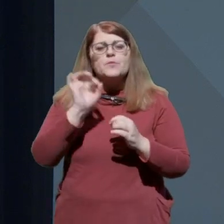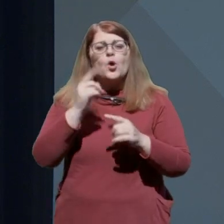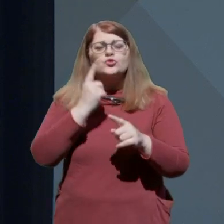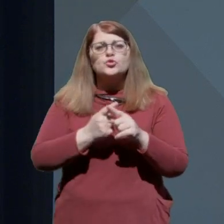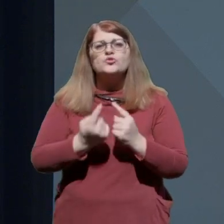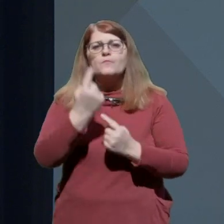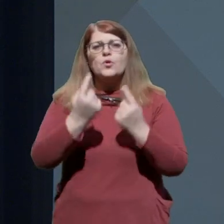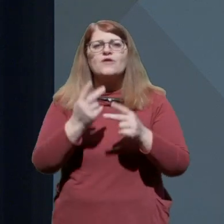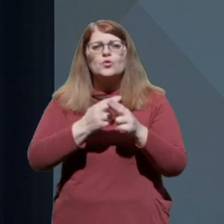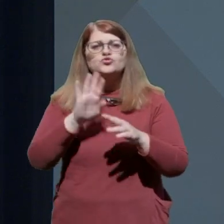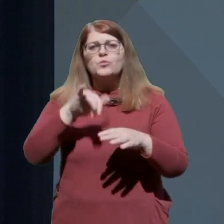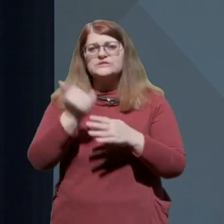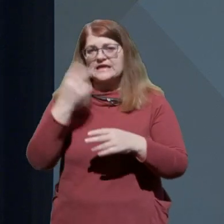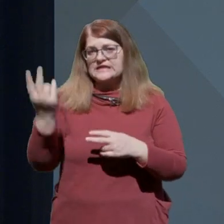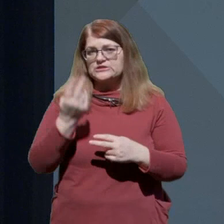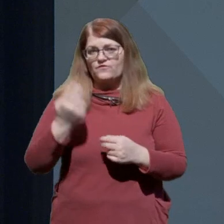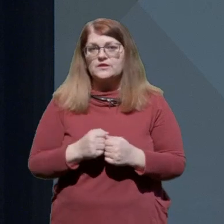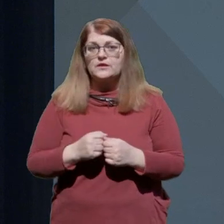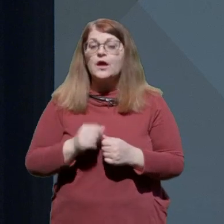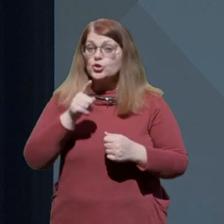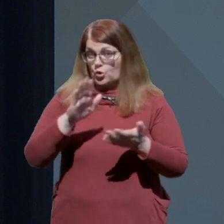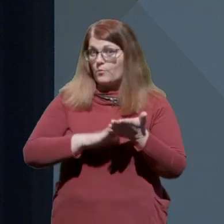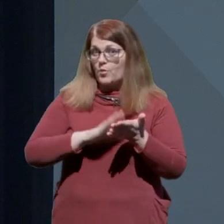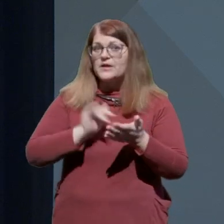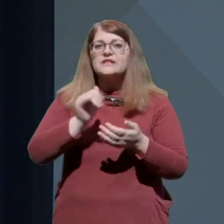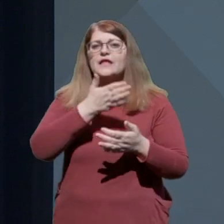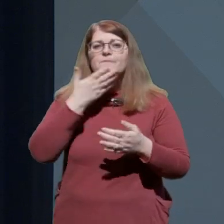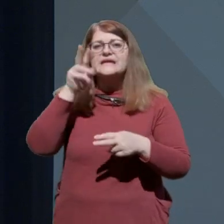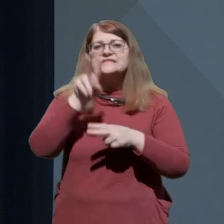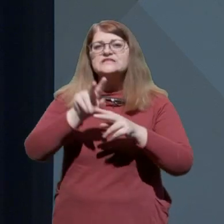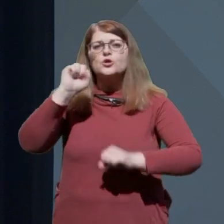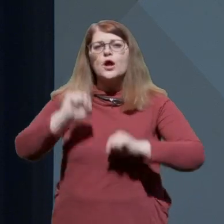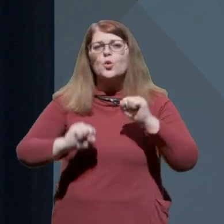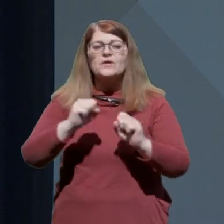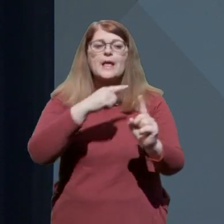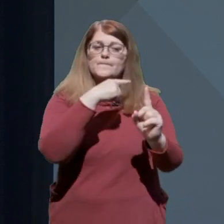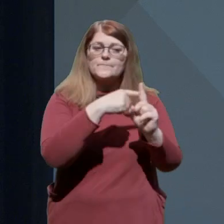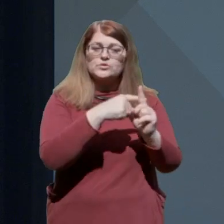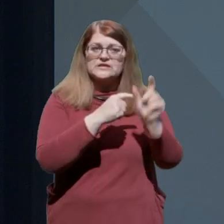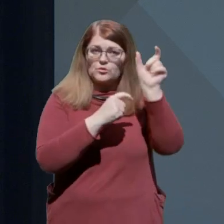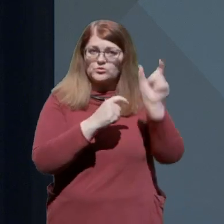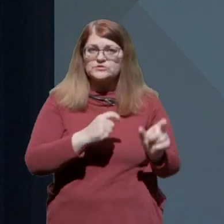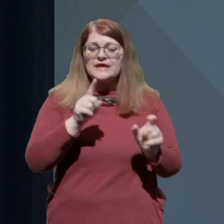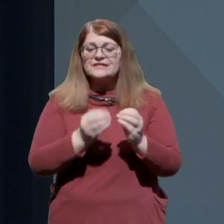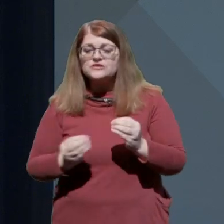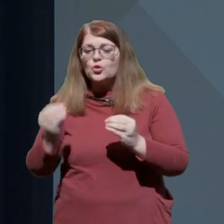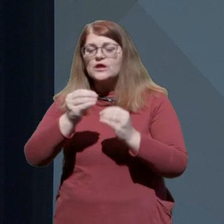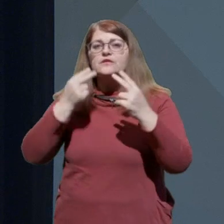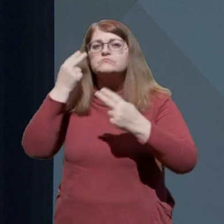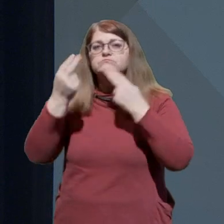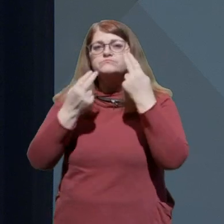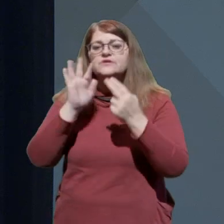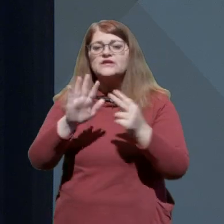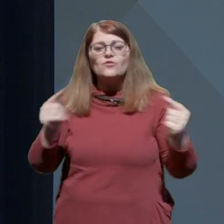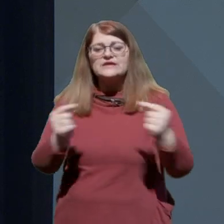Sloveniji. To pomeni, da brez nadzora gibanja pozitivnih ter dodatnega testiranja njihovih